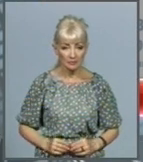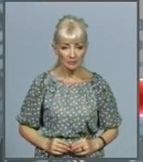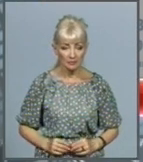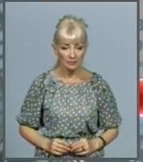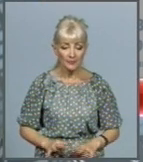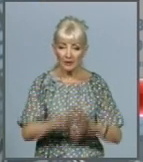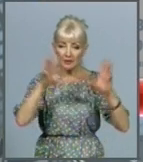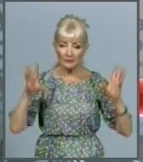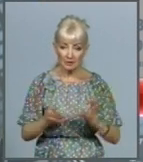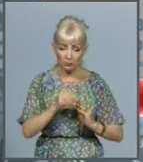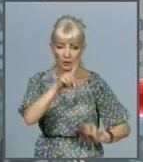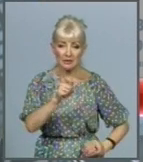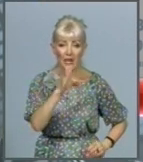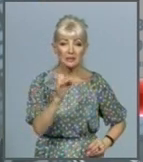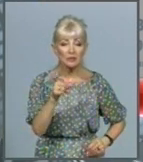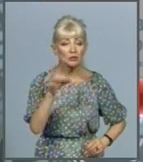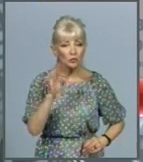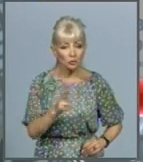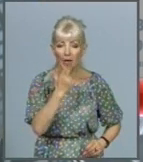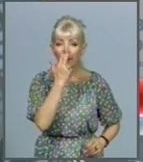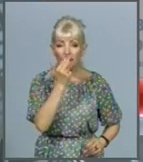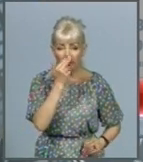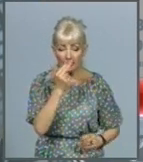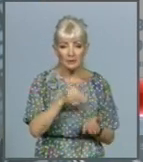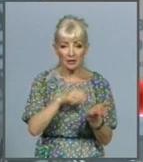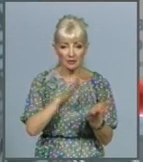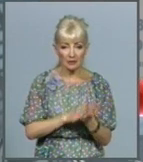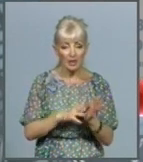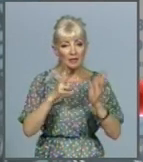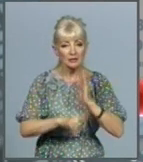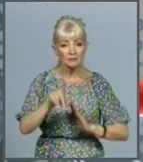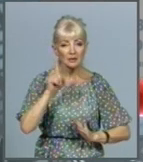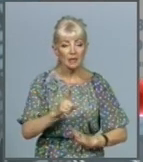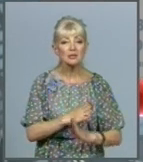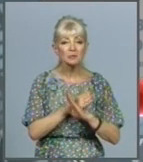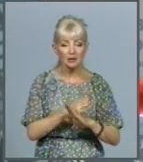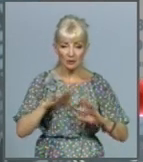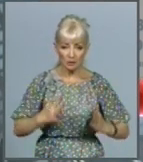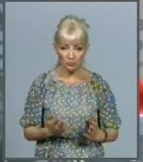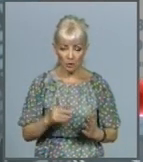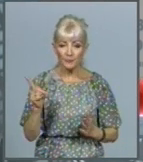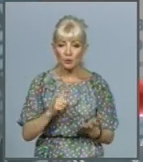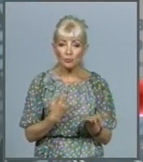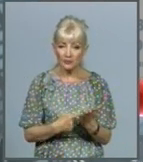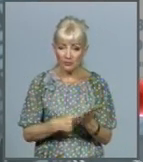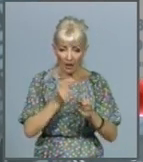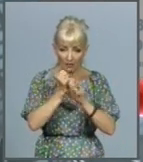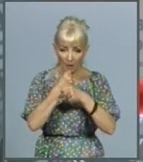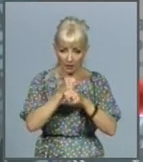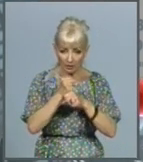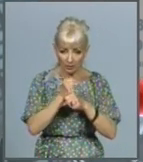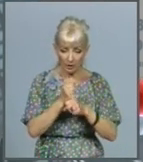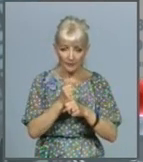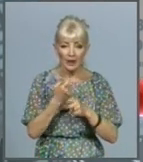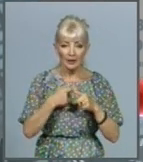Всього за сезон грипу зареєстрували 71 летальний випадок, що підтверджено лабораторно – методом ПЛР.